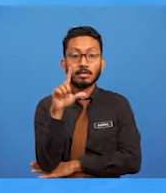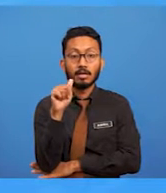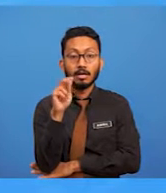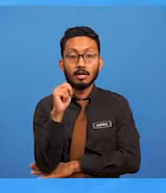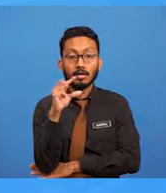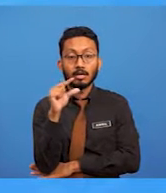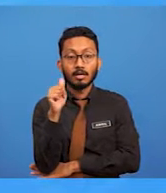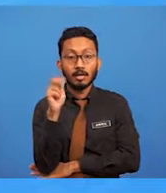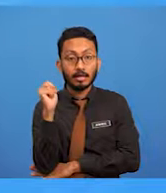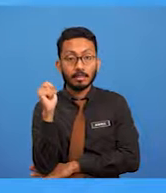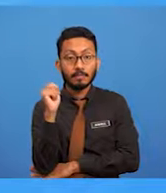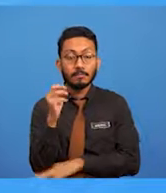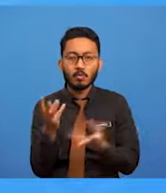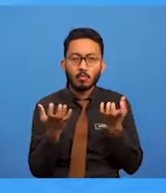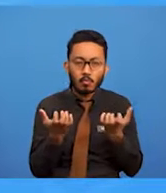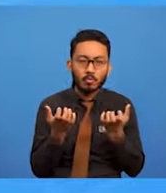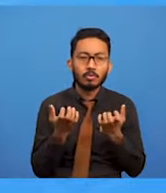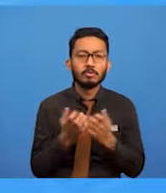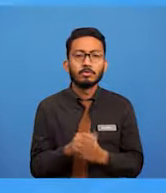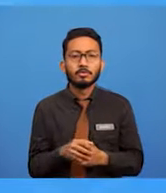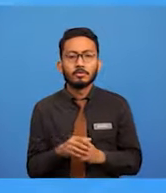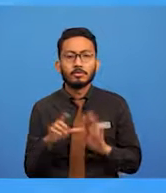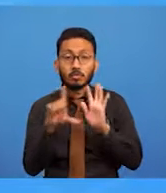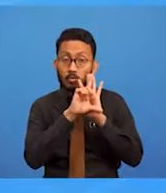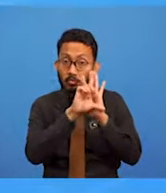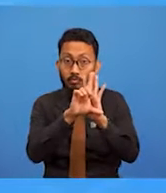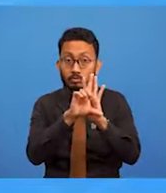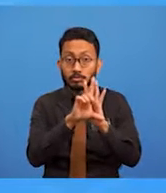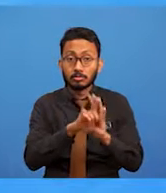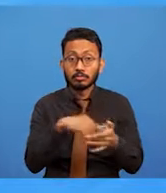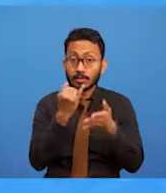lukisan ilustrasi atau sebagainya.